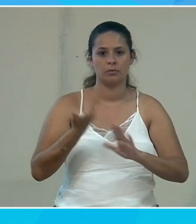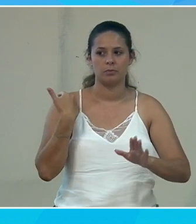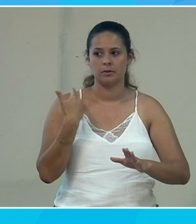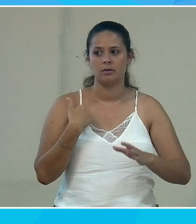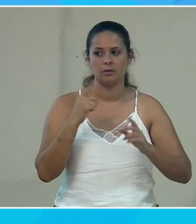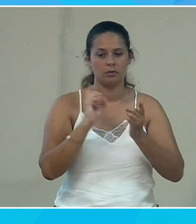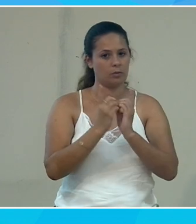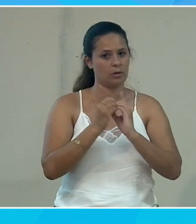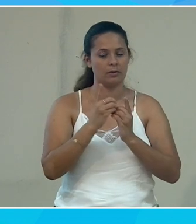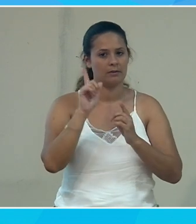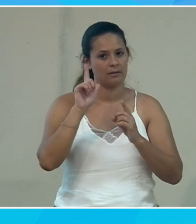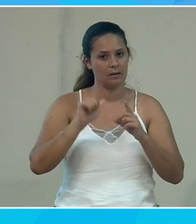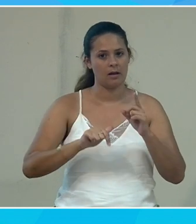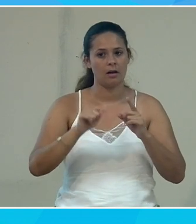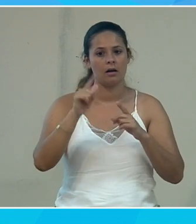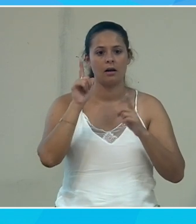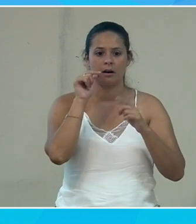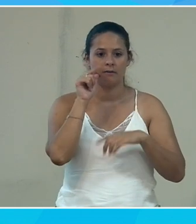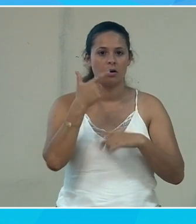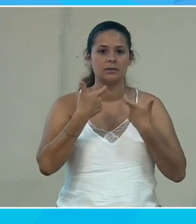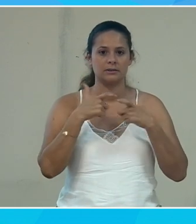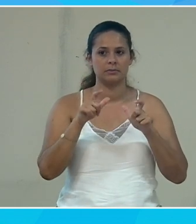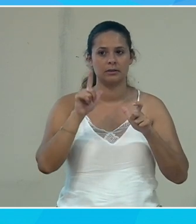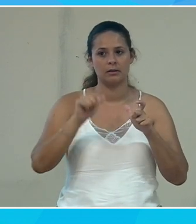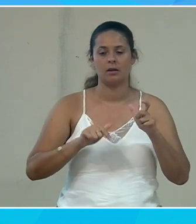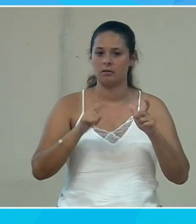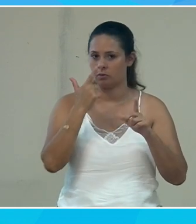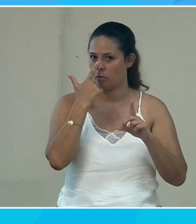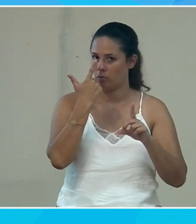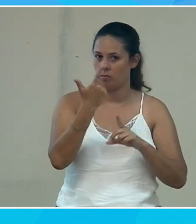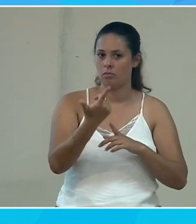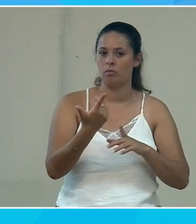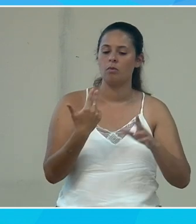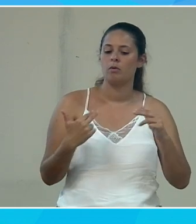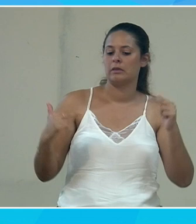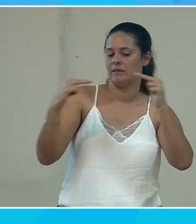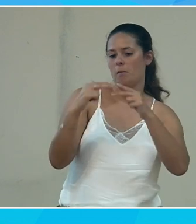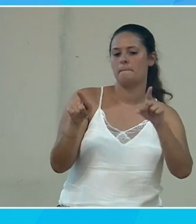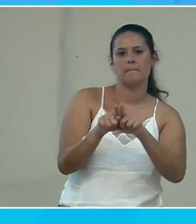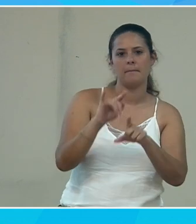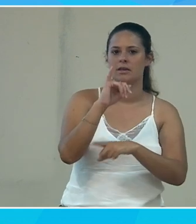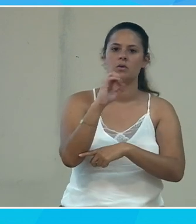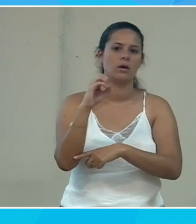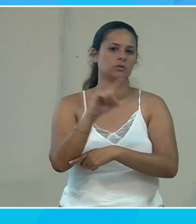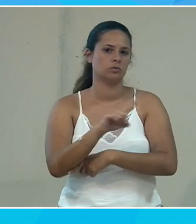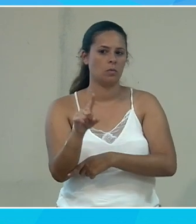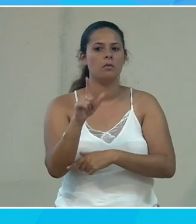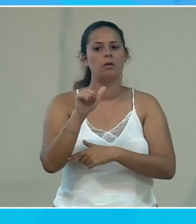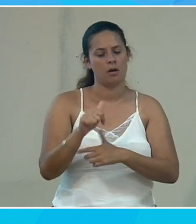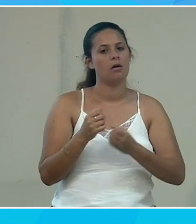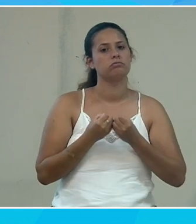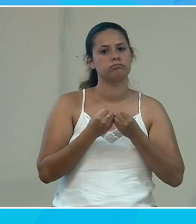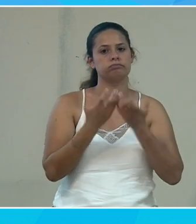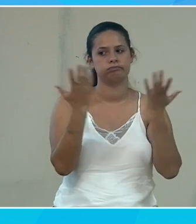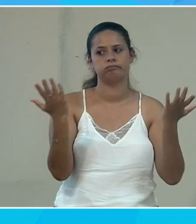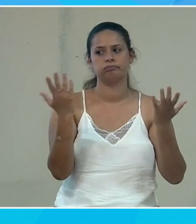Android a quand même fait des efforts en termes d'accessibilité ça n'atteint pas en tout cas pour l'instant le niveau de l'iOS mais tu as quand même un certain